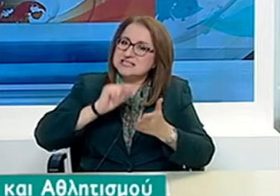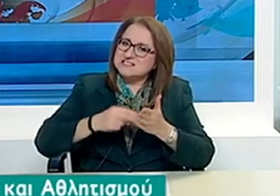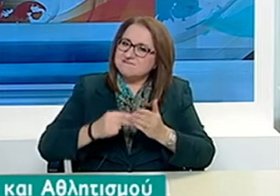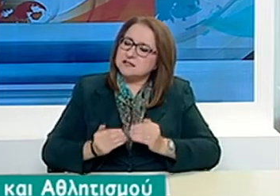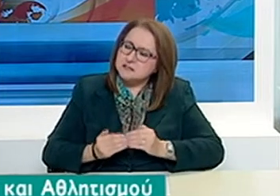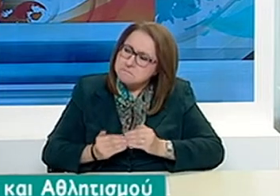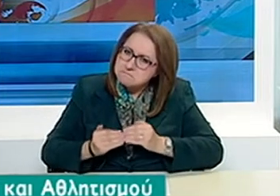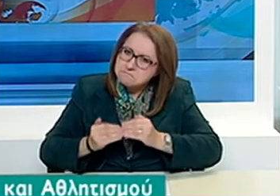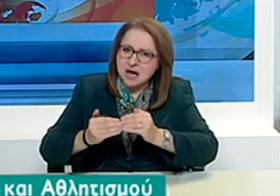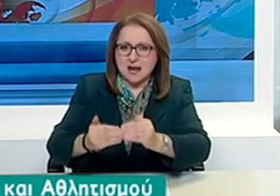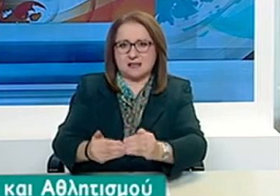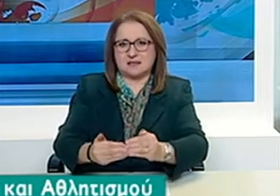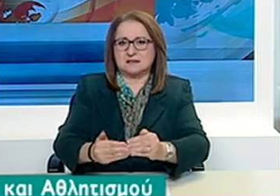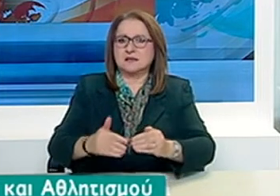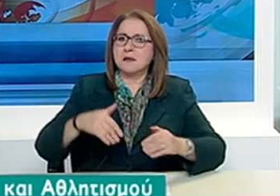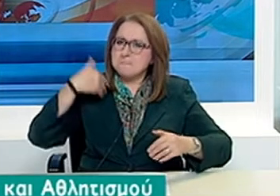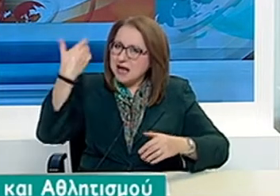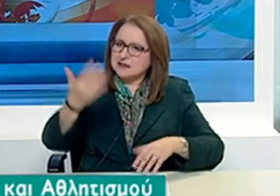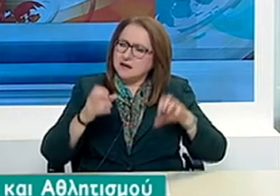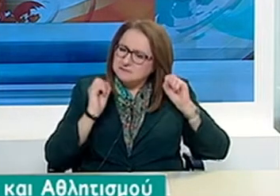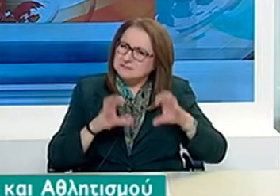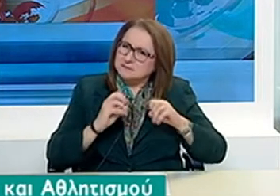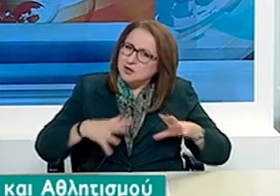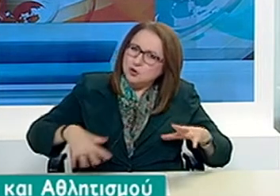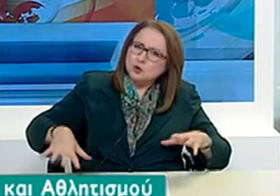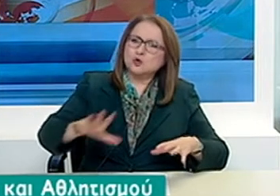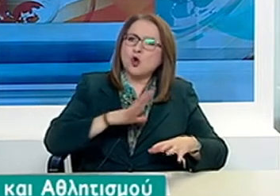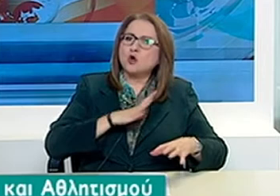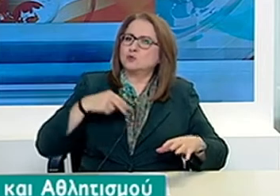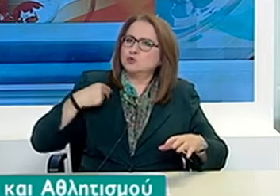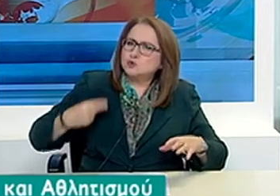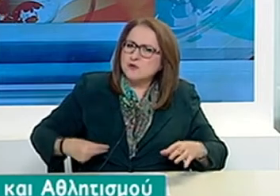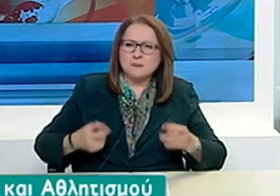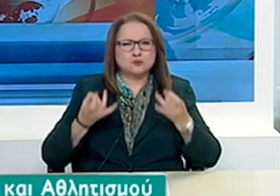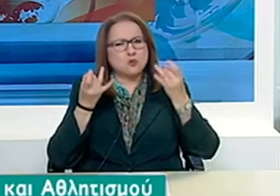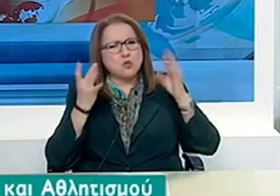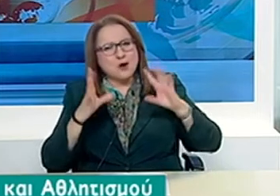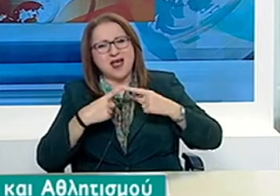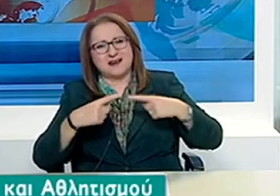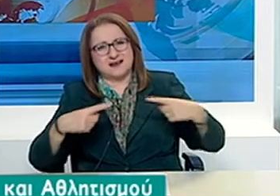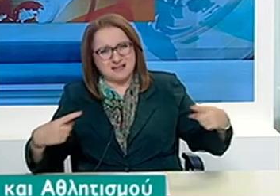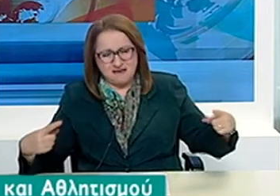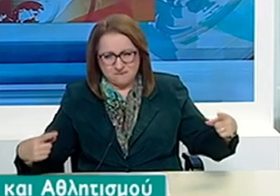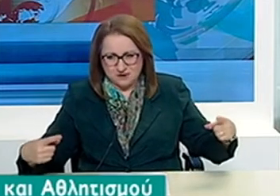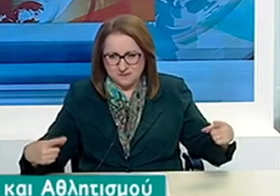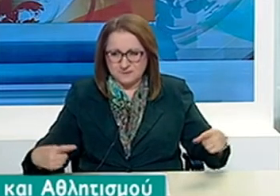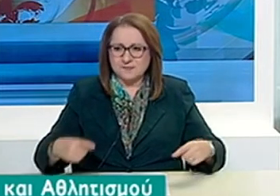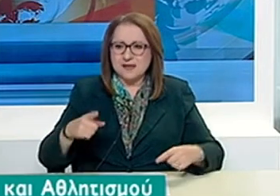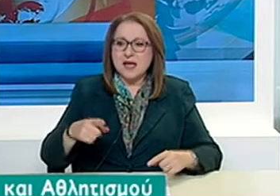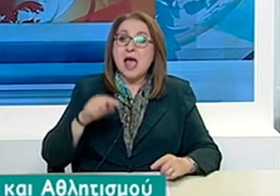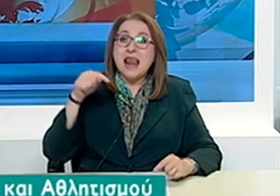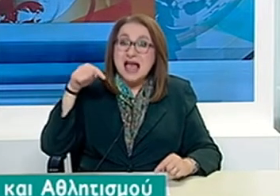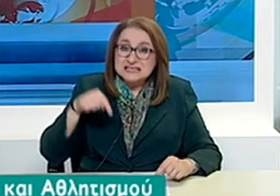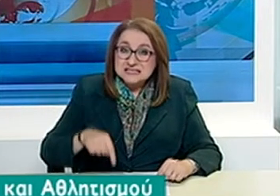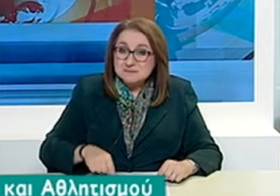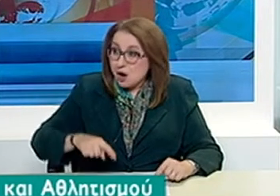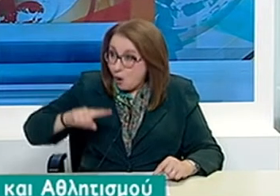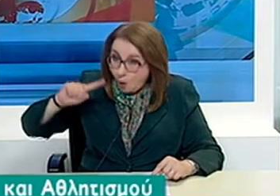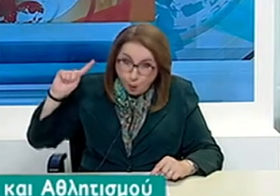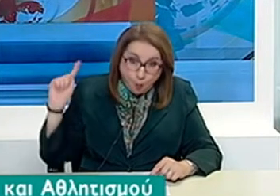άρση των περιοριστικών μέτρων και τη χρήση όλων και από όλους των χώρων άθλησης δεν γίνεται να απαντηθεί σήμερα.